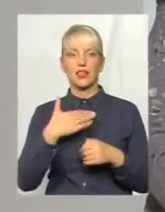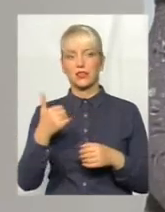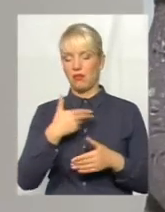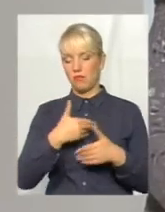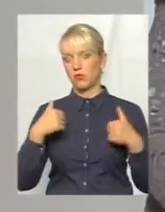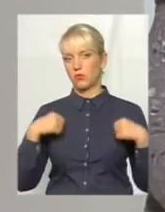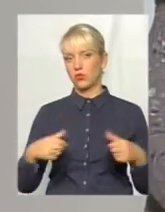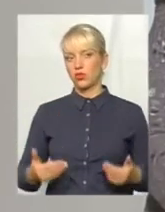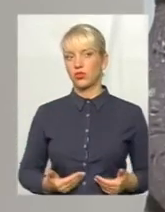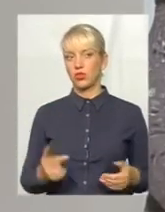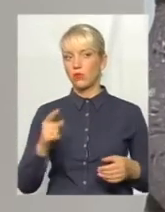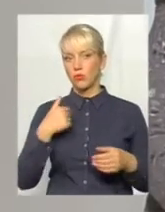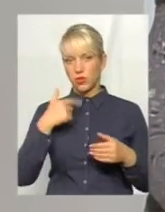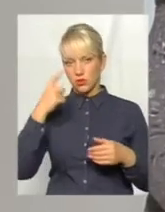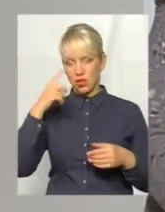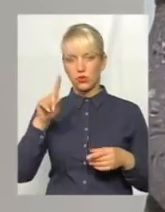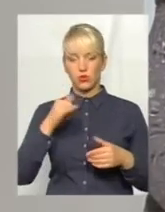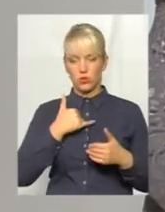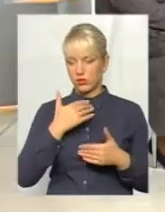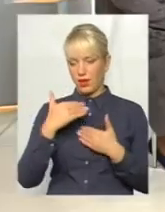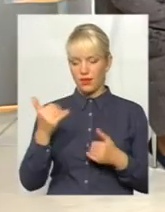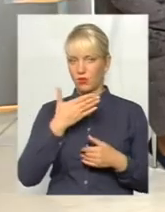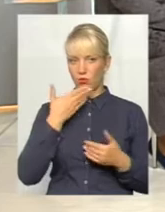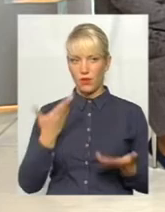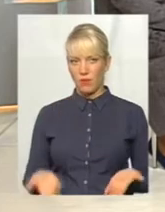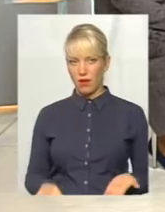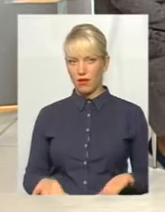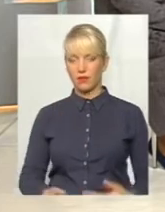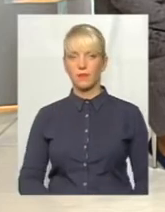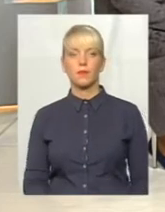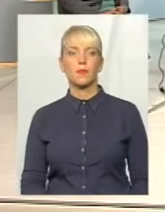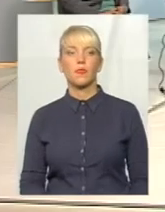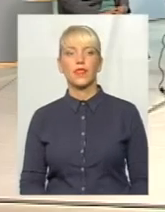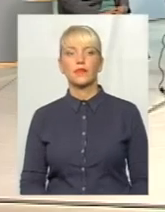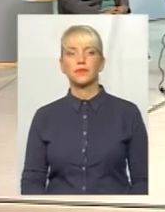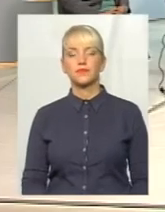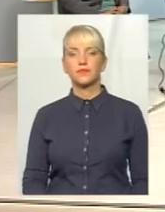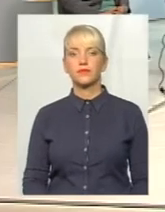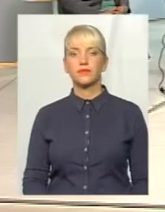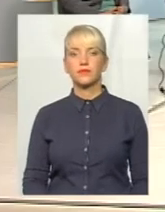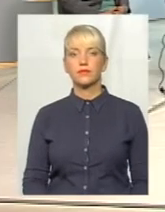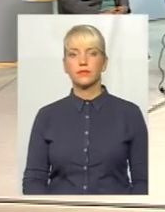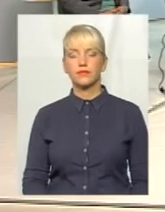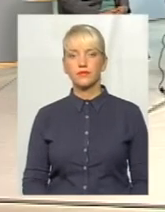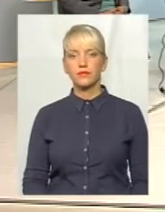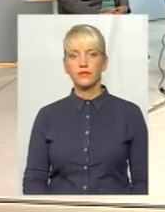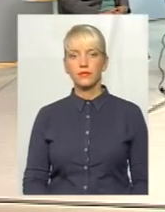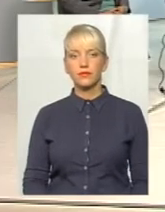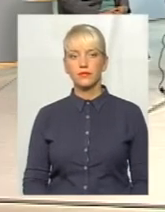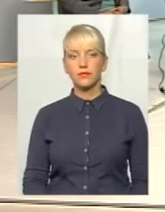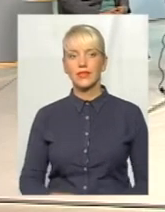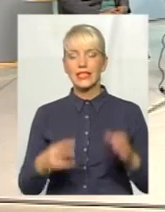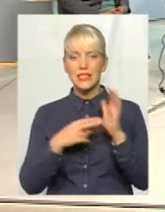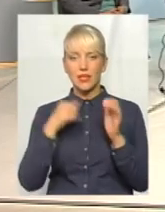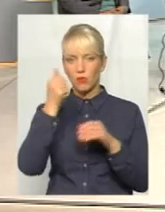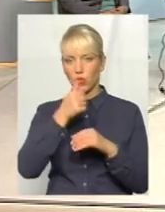жили, бо ми знали, що в нас кредиту немає. Дякую, пані Валентину. Пане Олег, до вас репліка. От сім років банк не